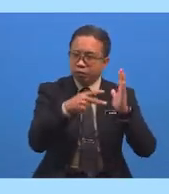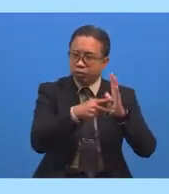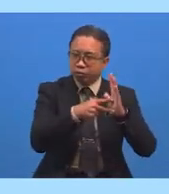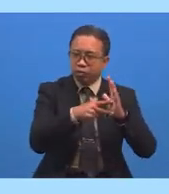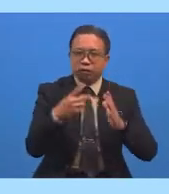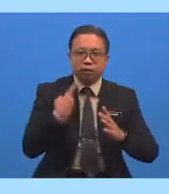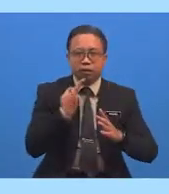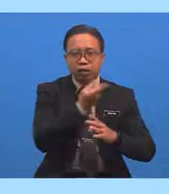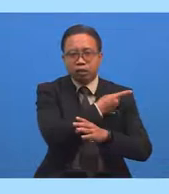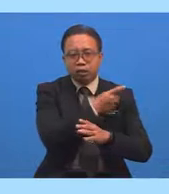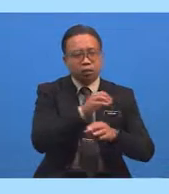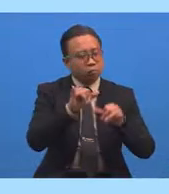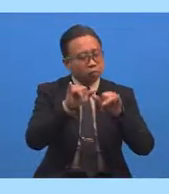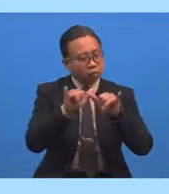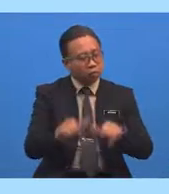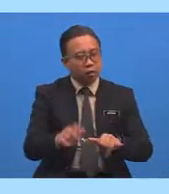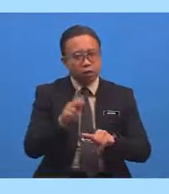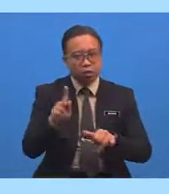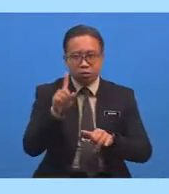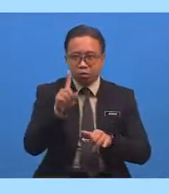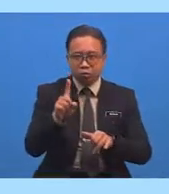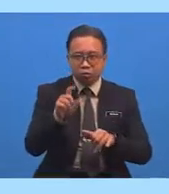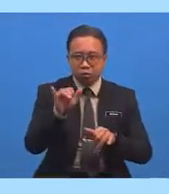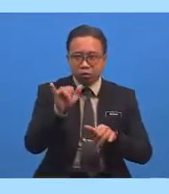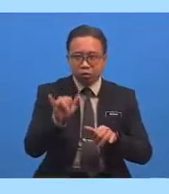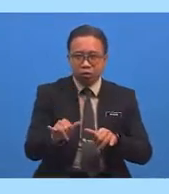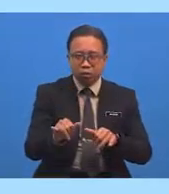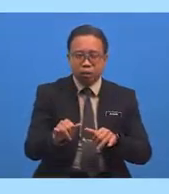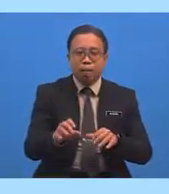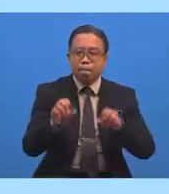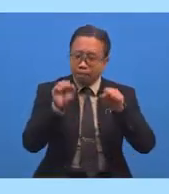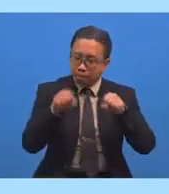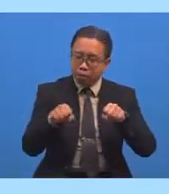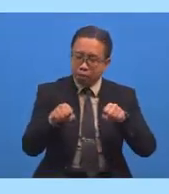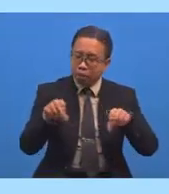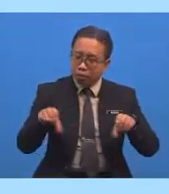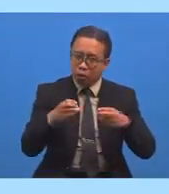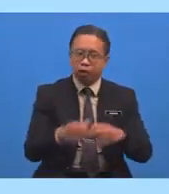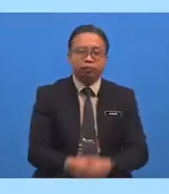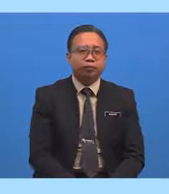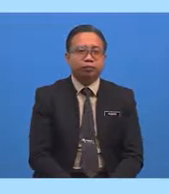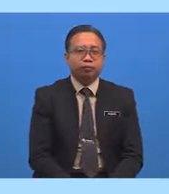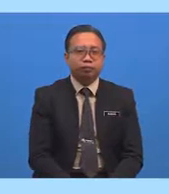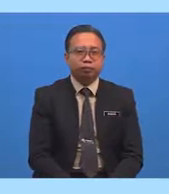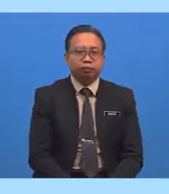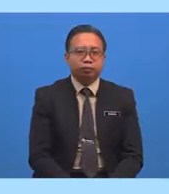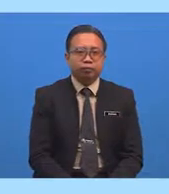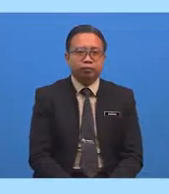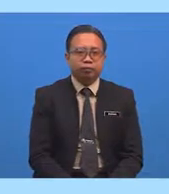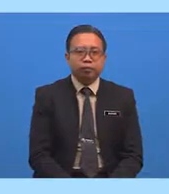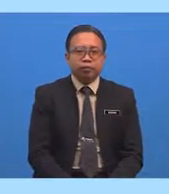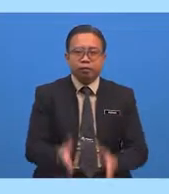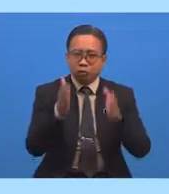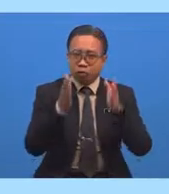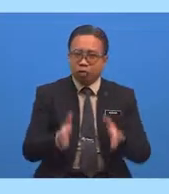Kita Meninggalkan Sesuatu Yang Mampu Dilakukan Orang Yang